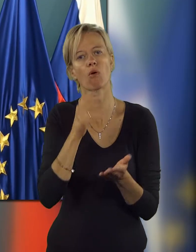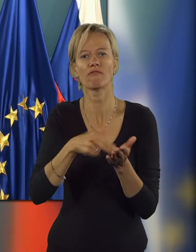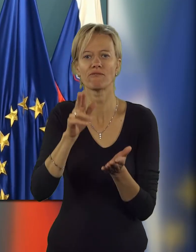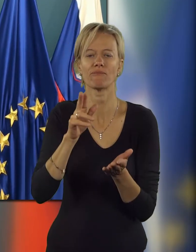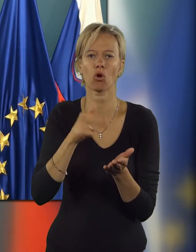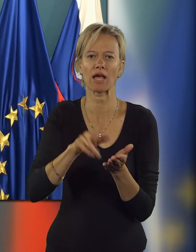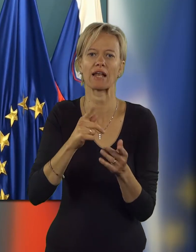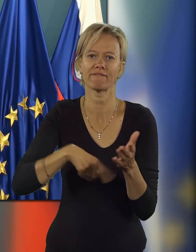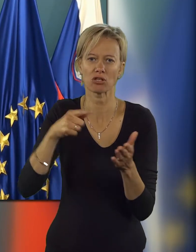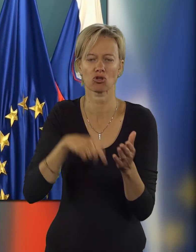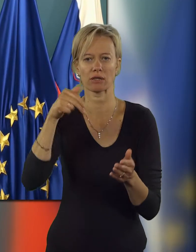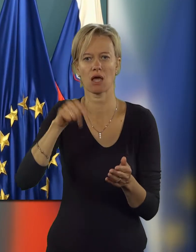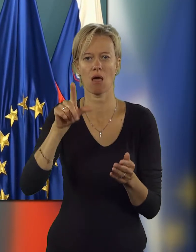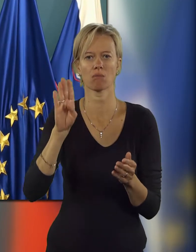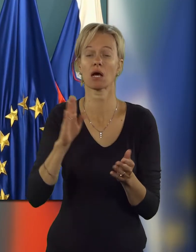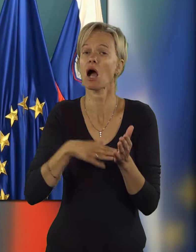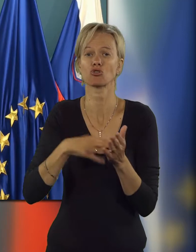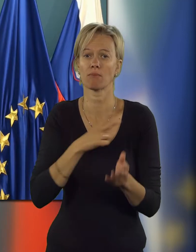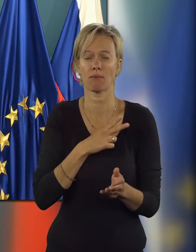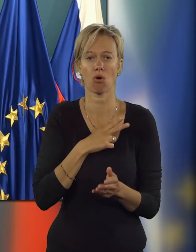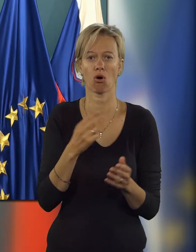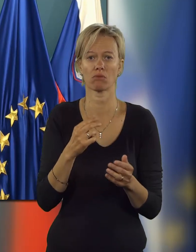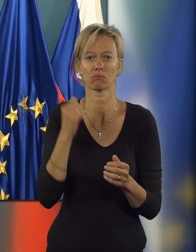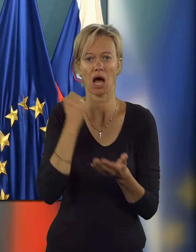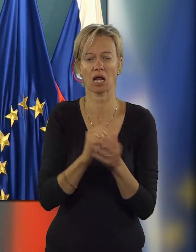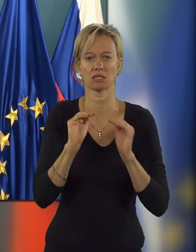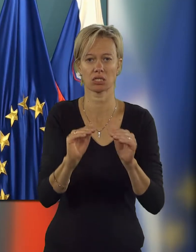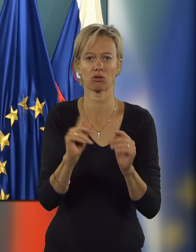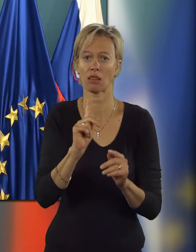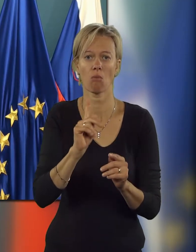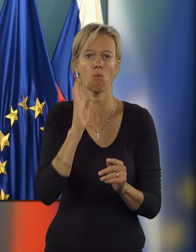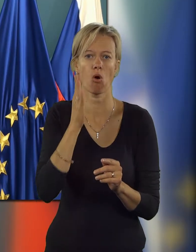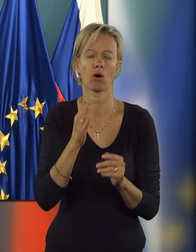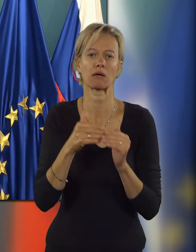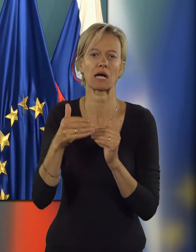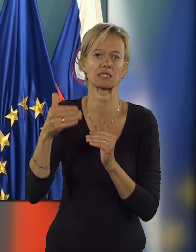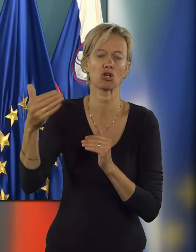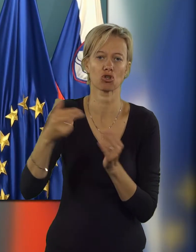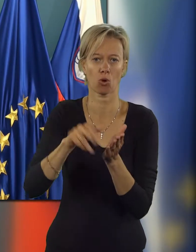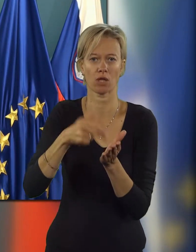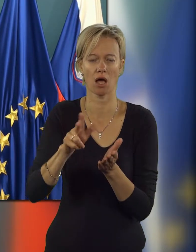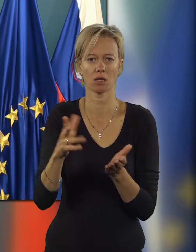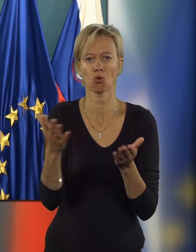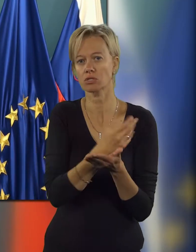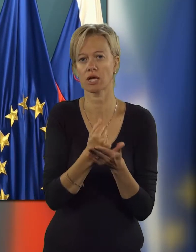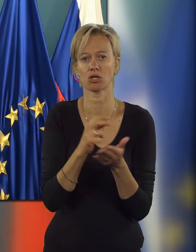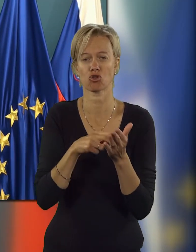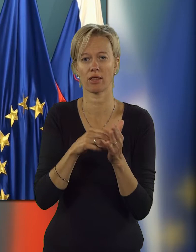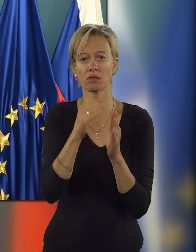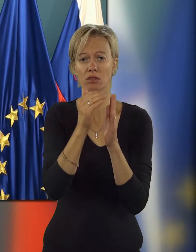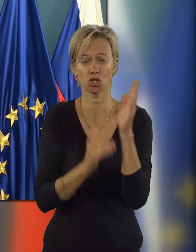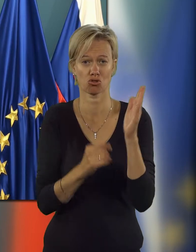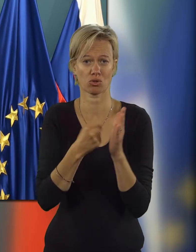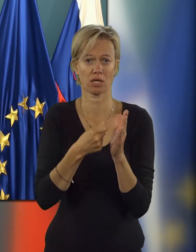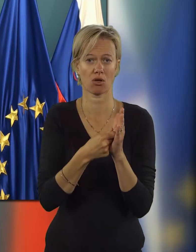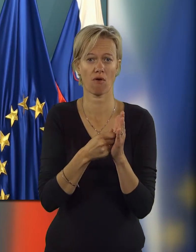prodajali NLB, kakšno imamo garancijo, da ne bomo v kasnejših, poznejših prodajah dosegli še